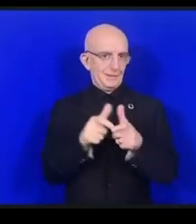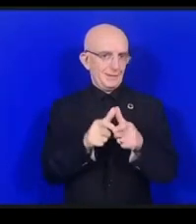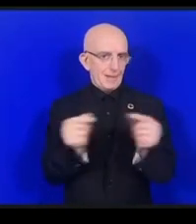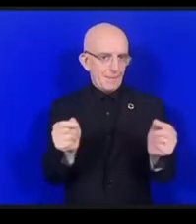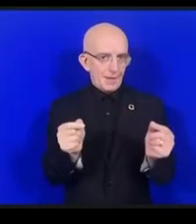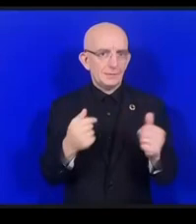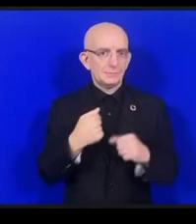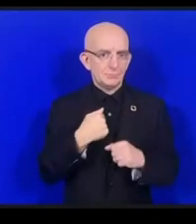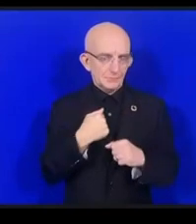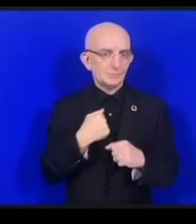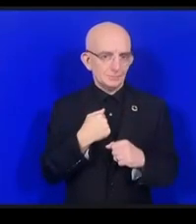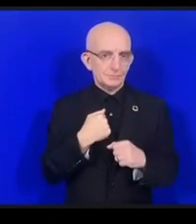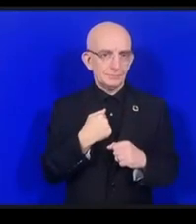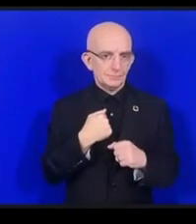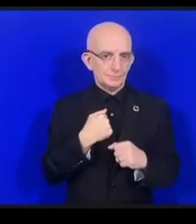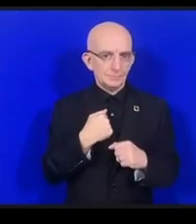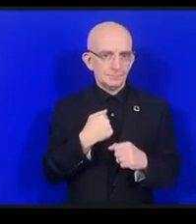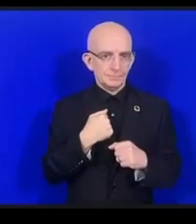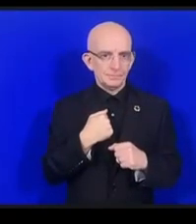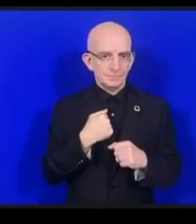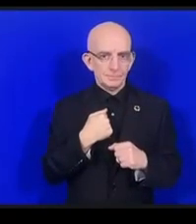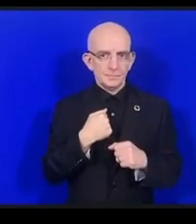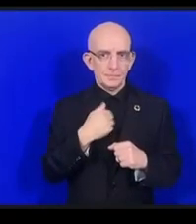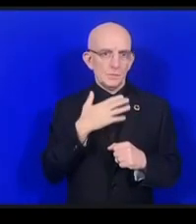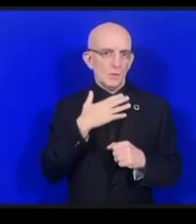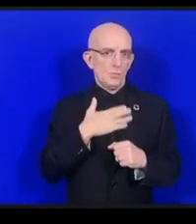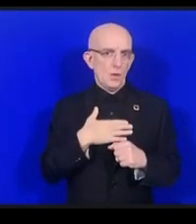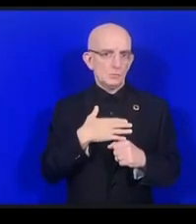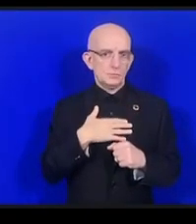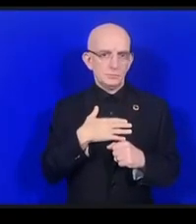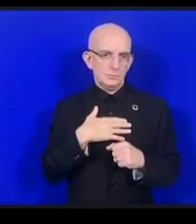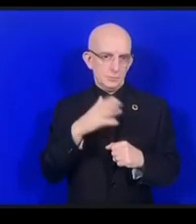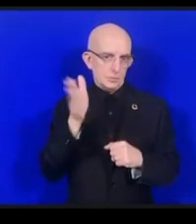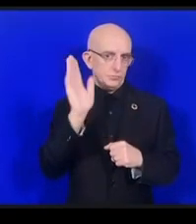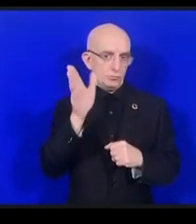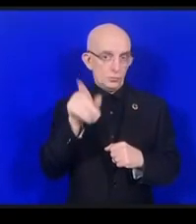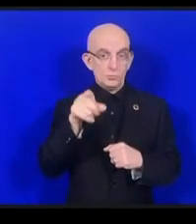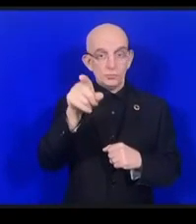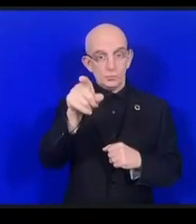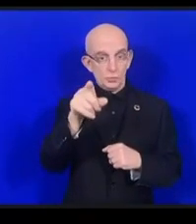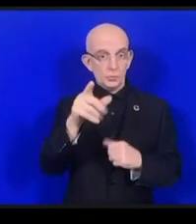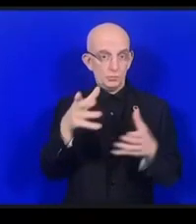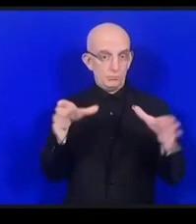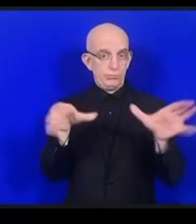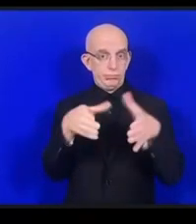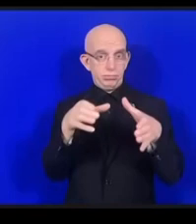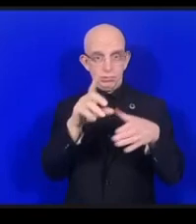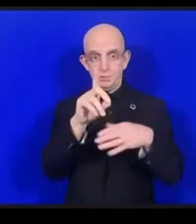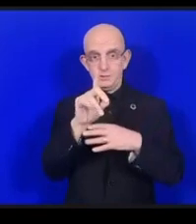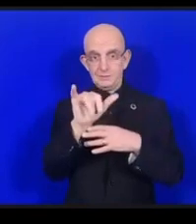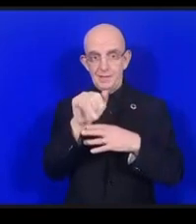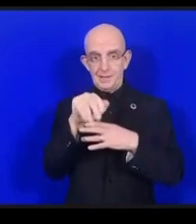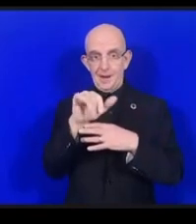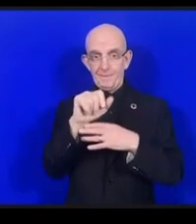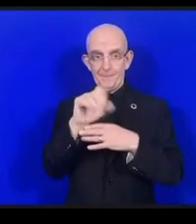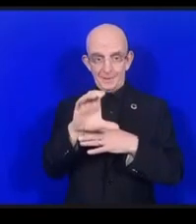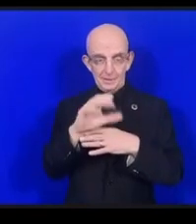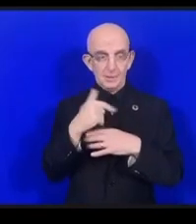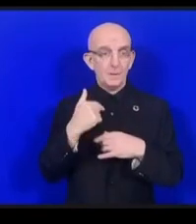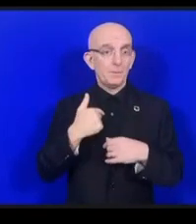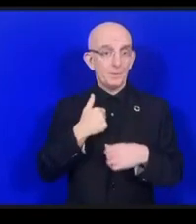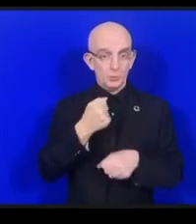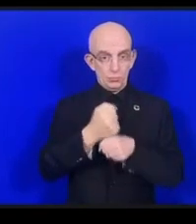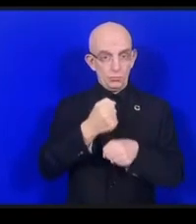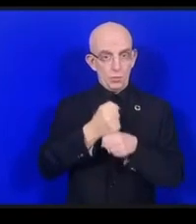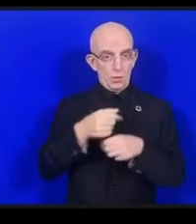実は事故を起こした方の代わりに発言していますリモートな医療遠隔医療